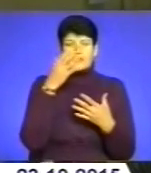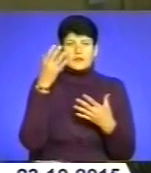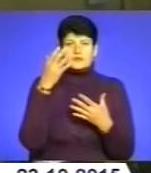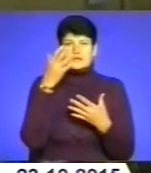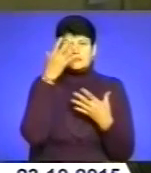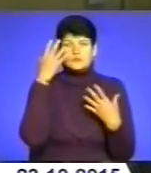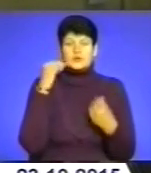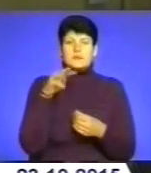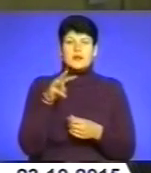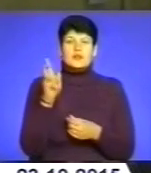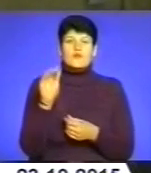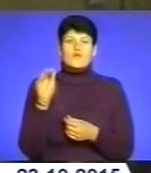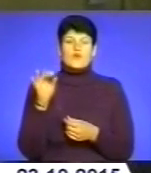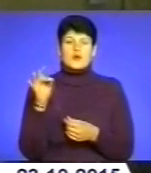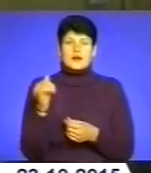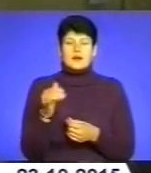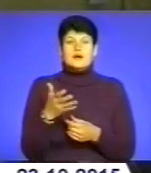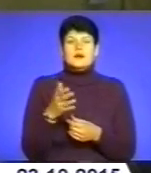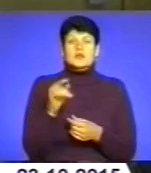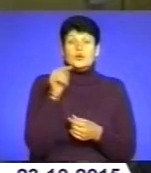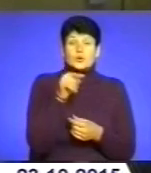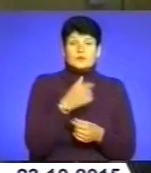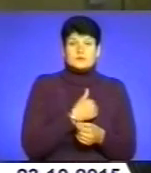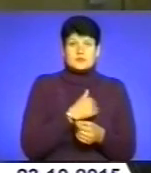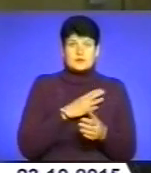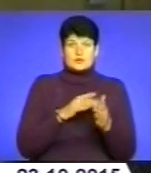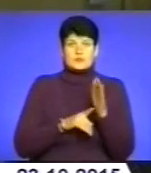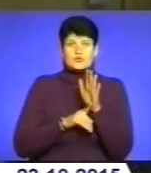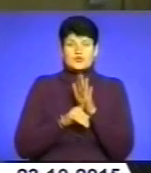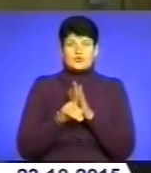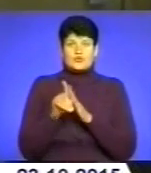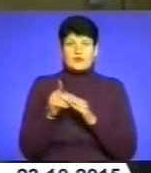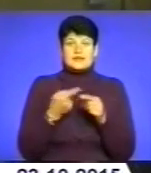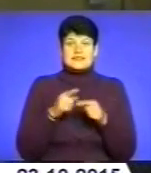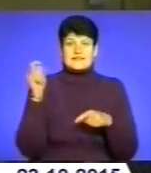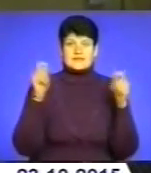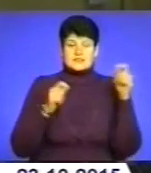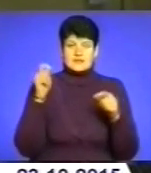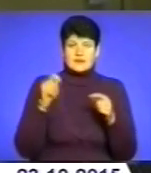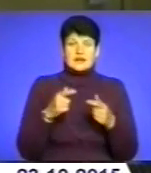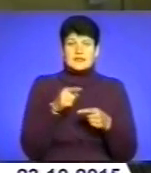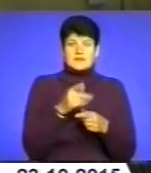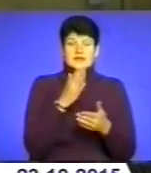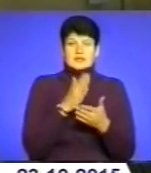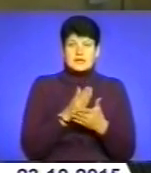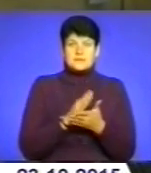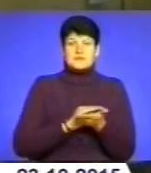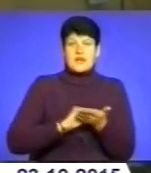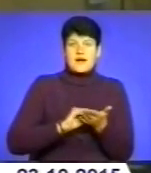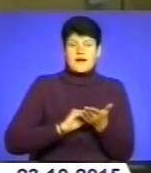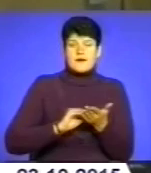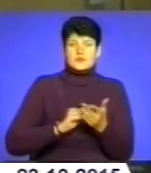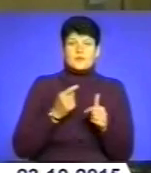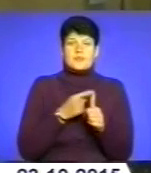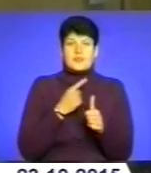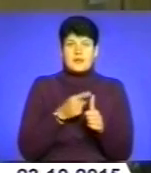ініціатива була започаткувати в нас цей фестиваль. І він є автором назви